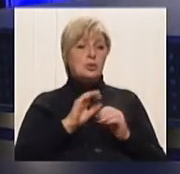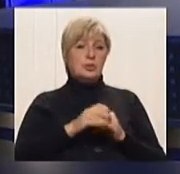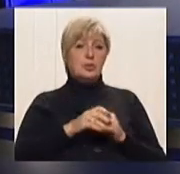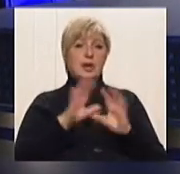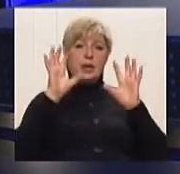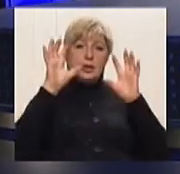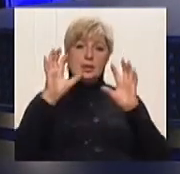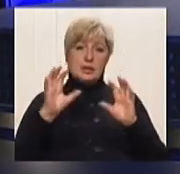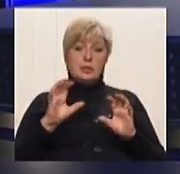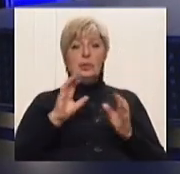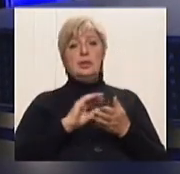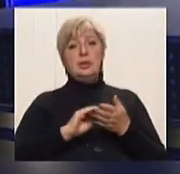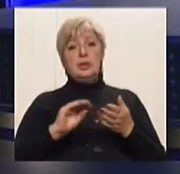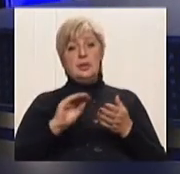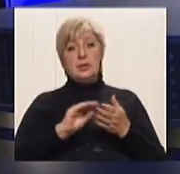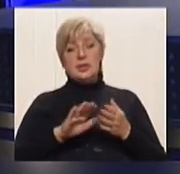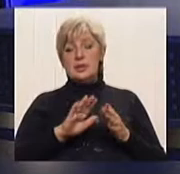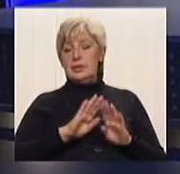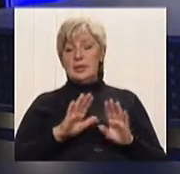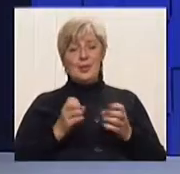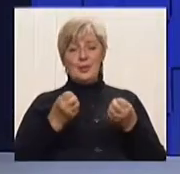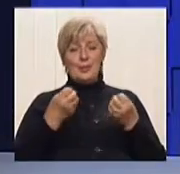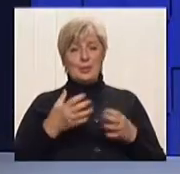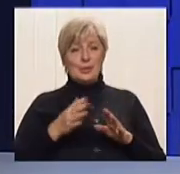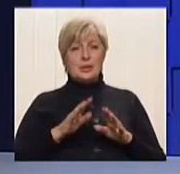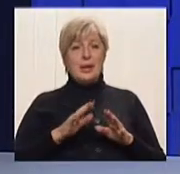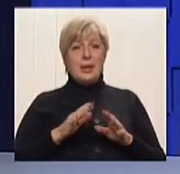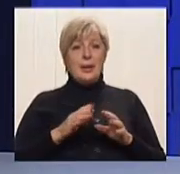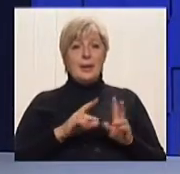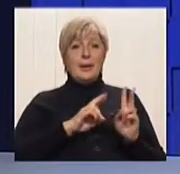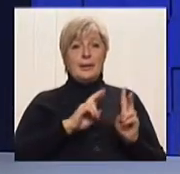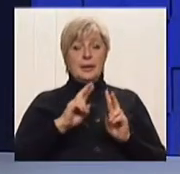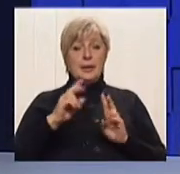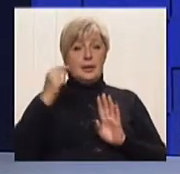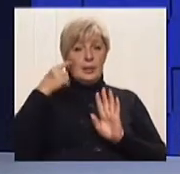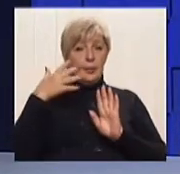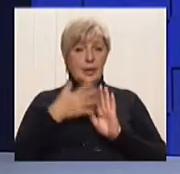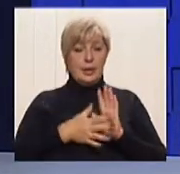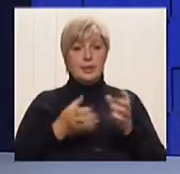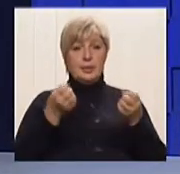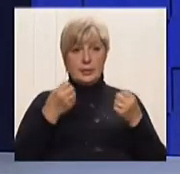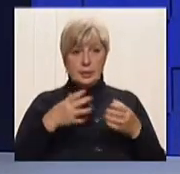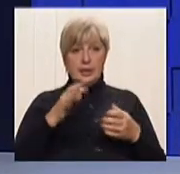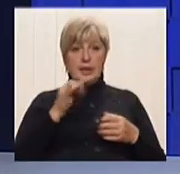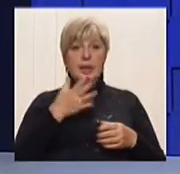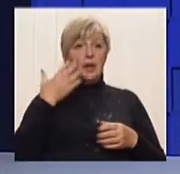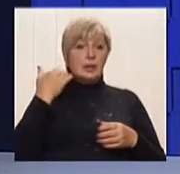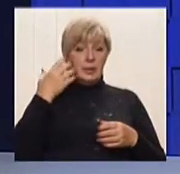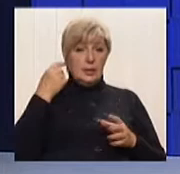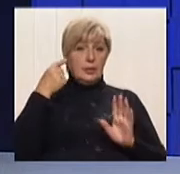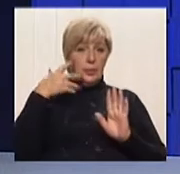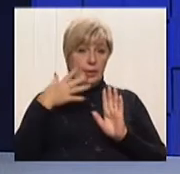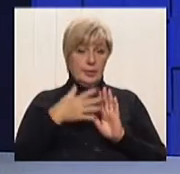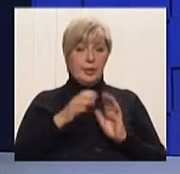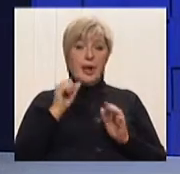Закони написані, ну, не просто. На то вони і закони. Які-то поняття прості, і вони легкопонимаємо, і їх